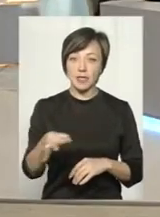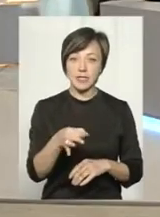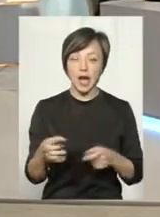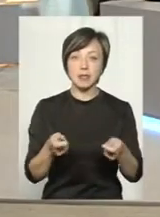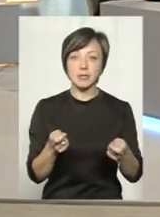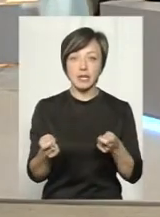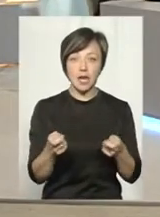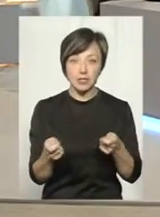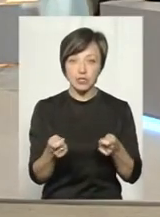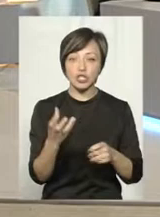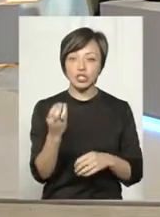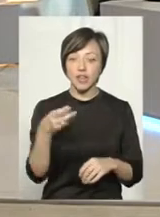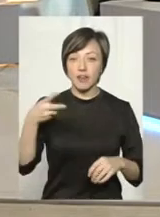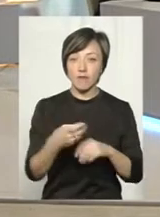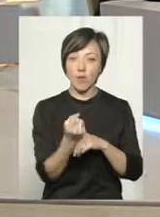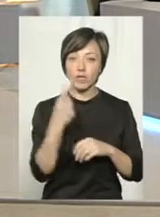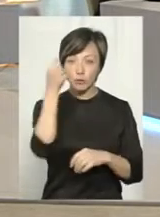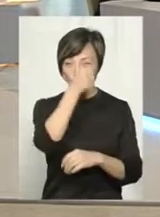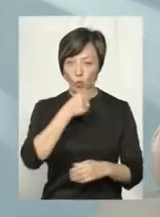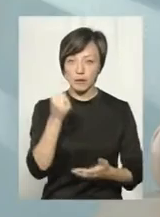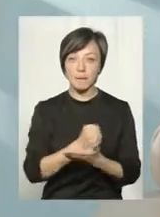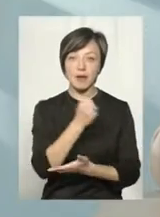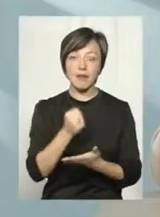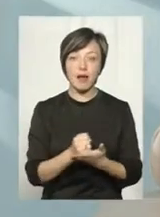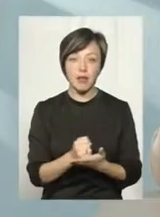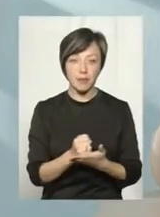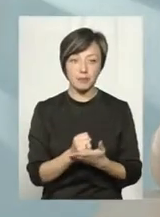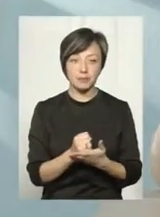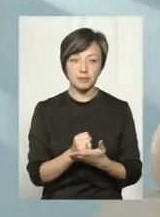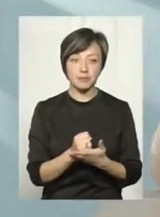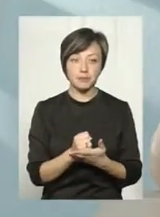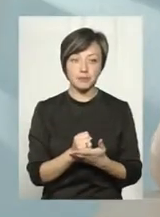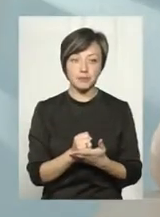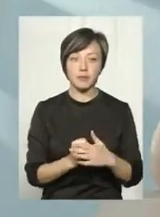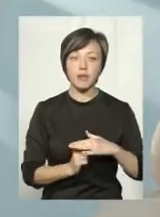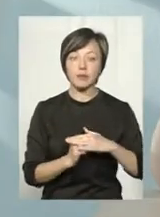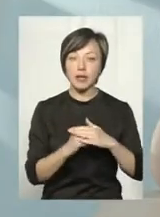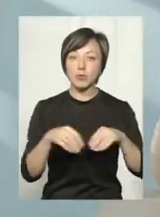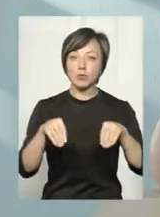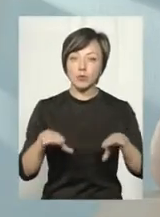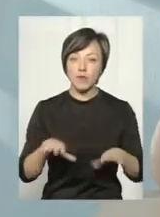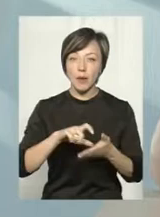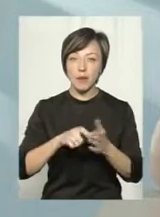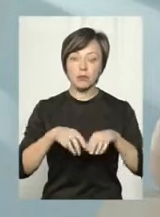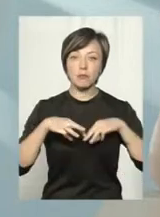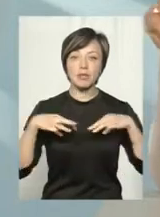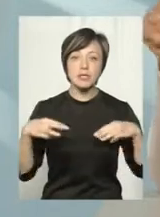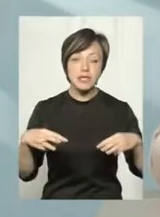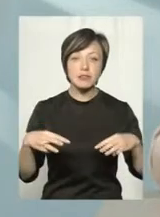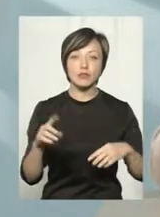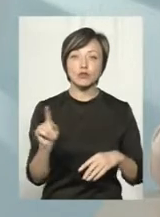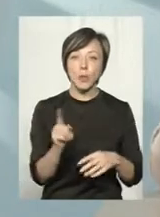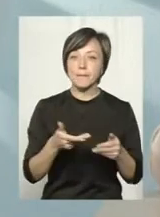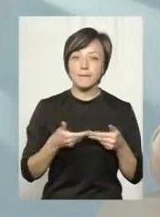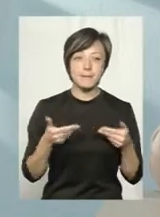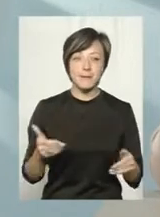адміністрація ще в 11-му році прийняла на підставі постанови Кабінету міністрів, що